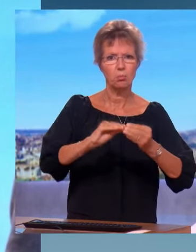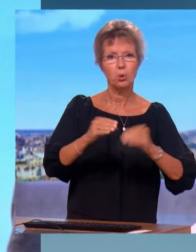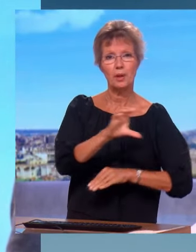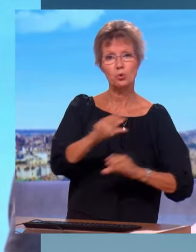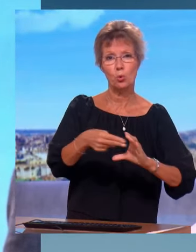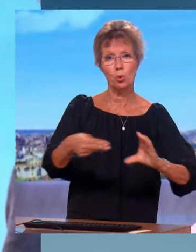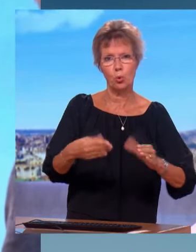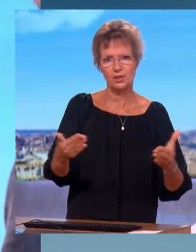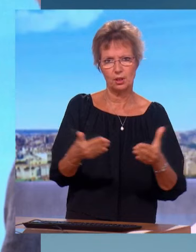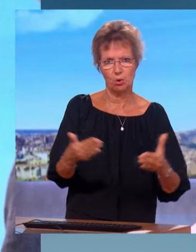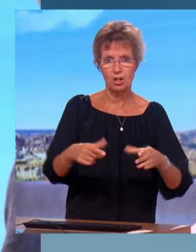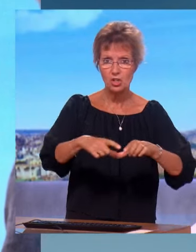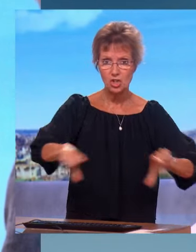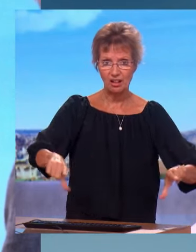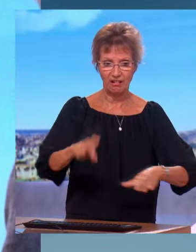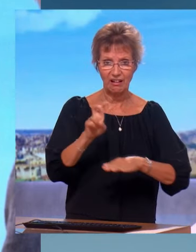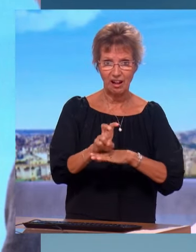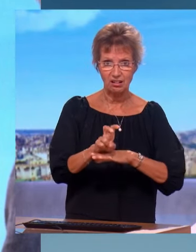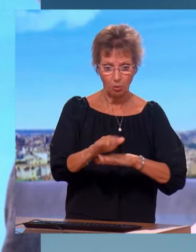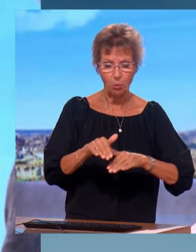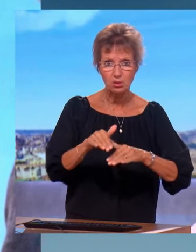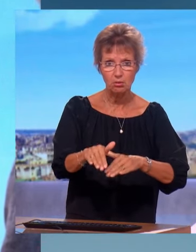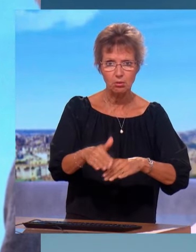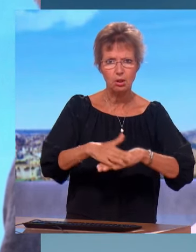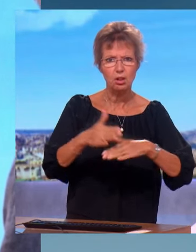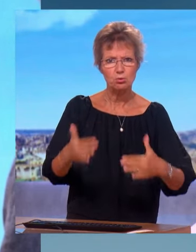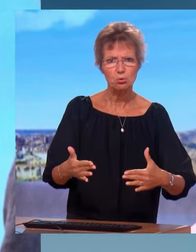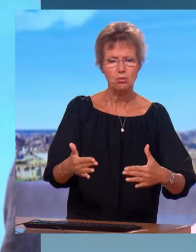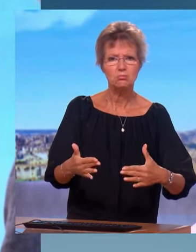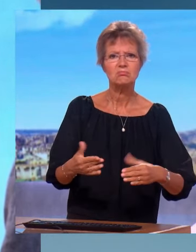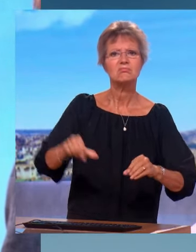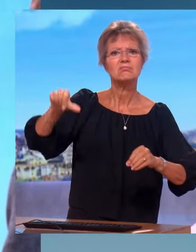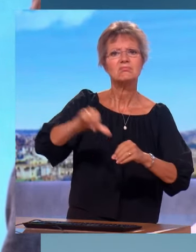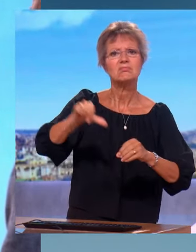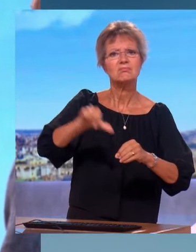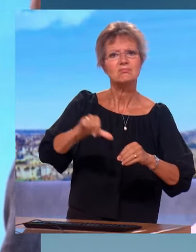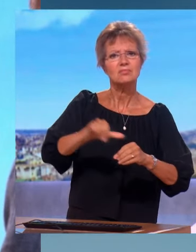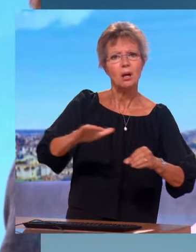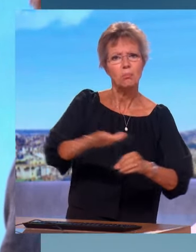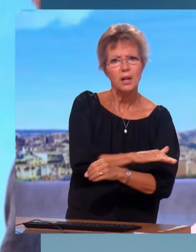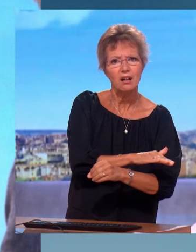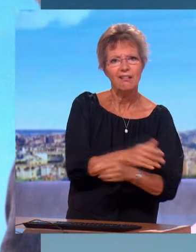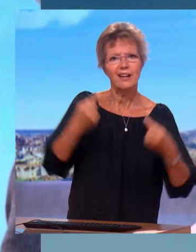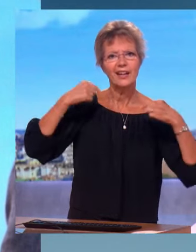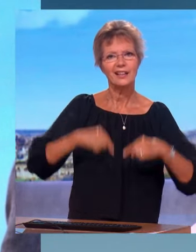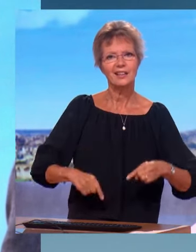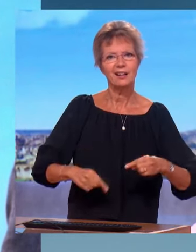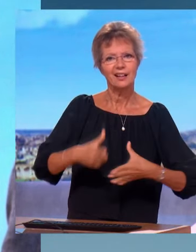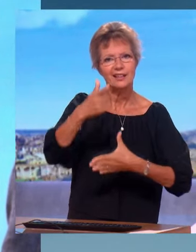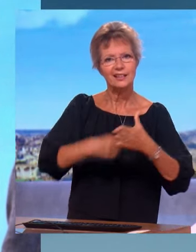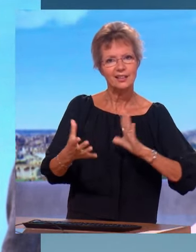euros, c'est simple, on continue à faire un chèque, alors que l'État, à chaque fois qu'on fait le plein, encaisse en ce moment un surplus de taxes.